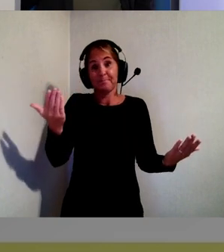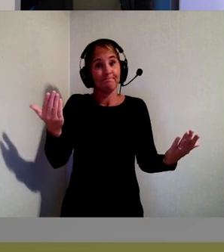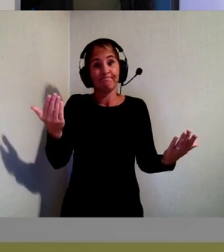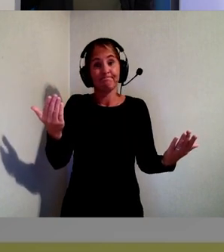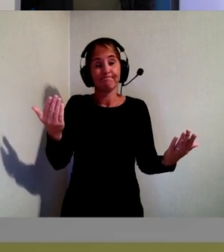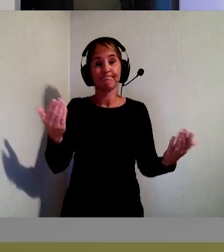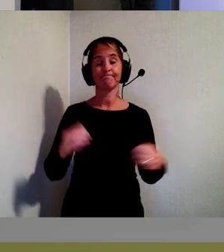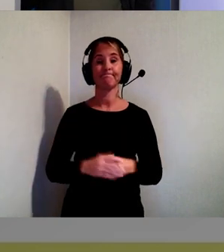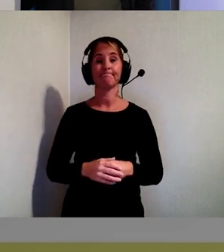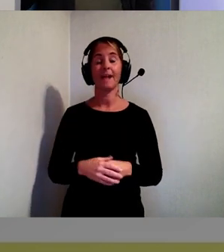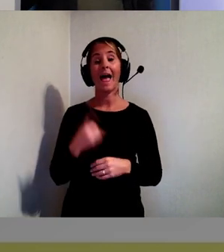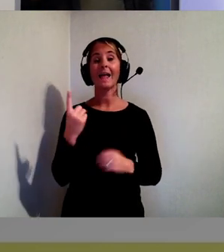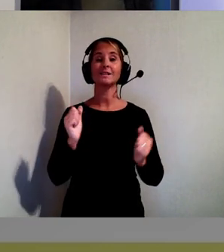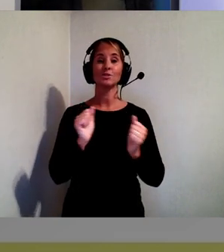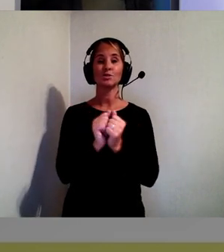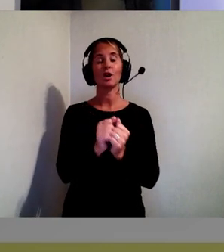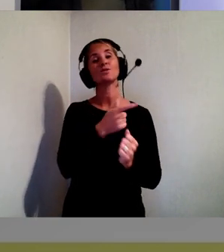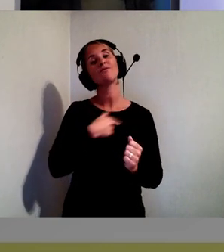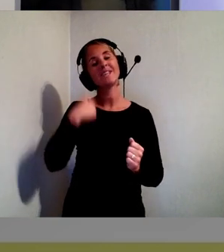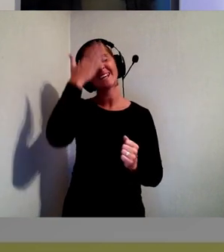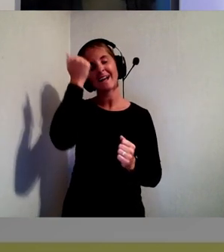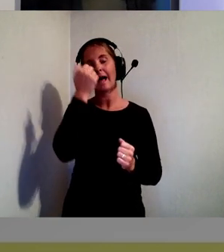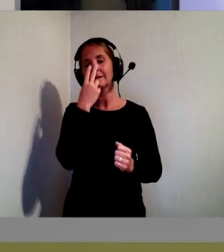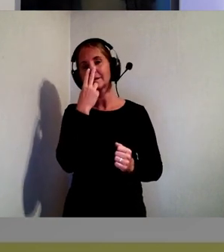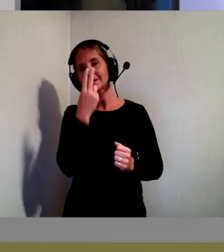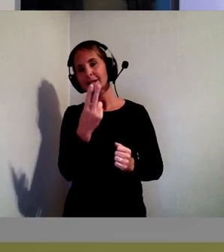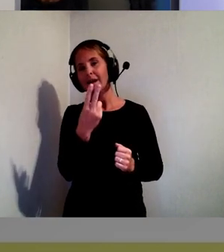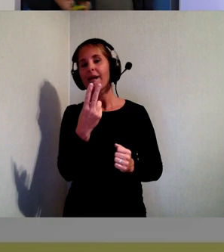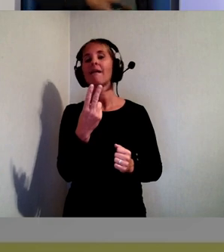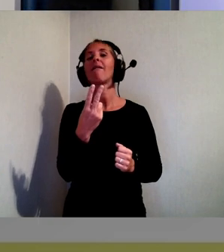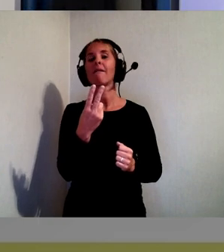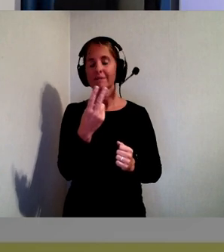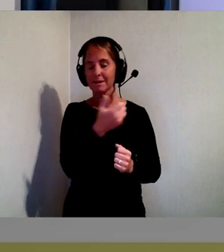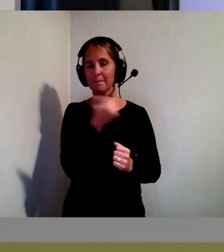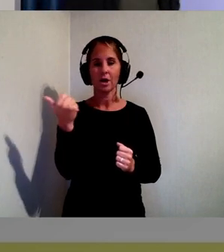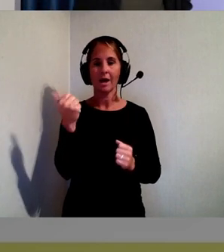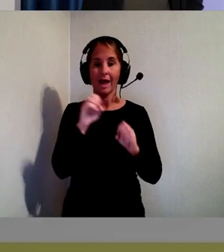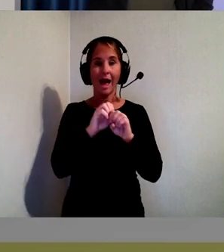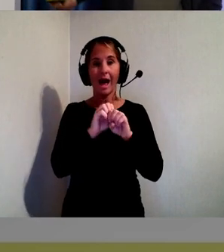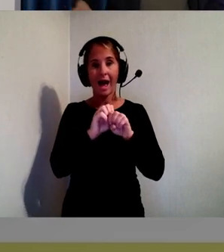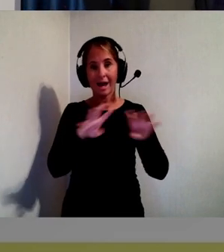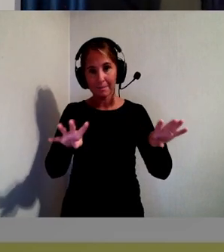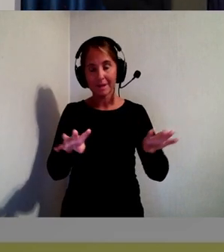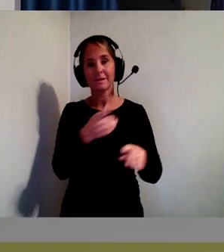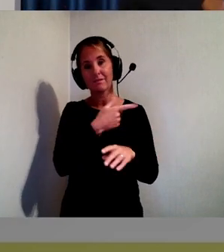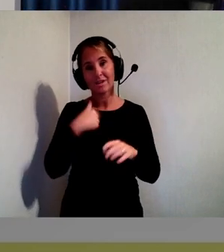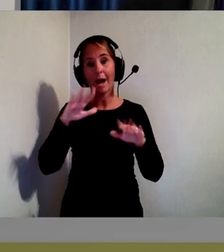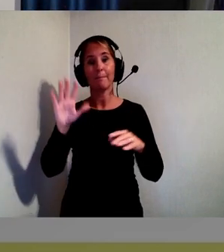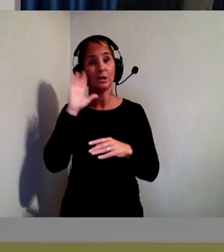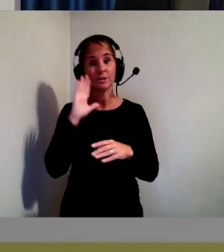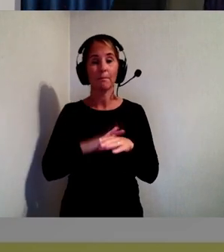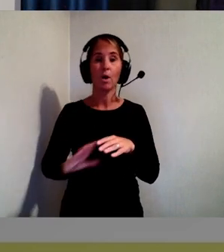sak som vi ju kan notera. Inte bara allmänt utan för att vi har lyssnat på alla